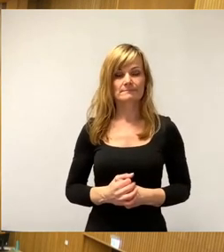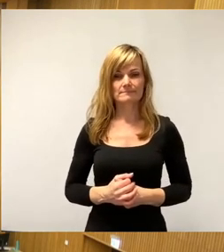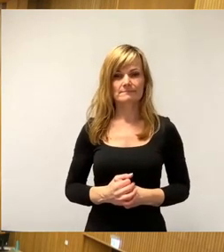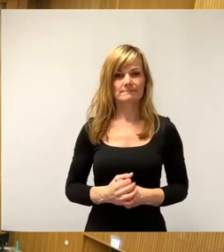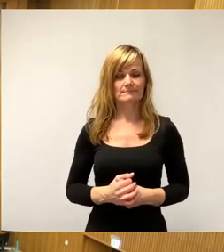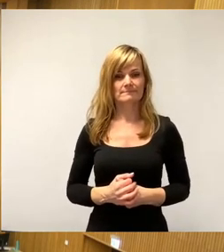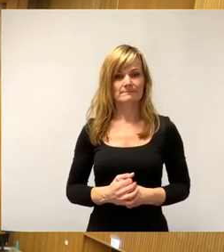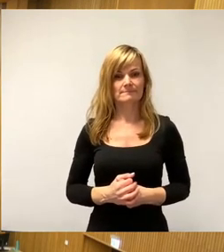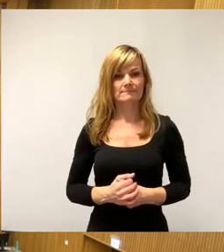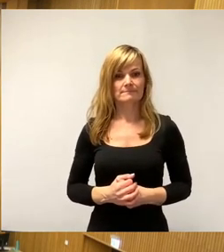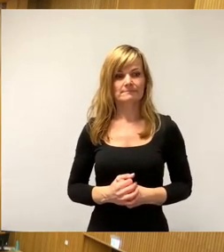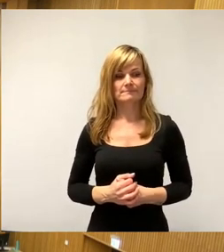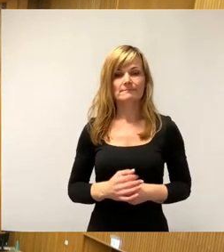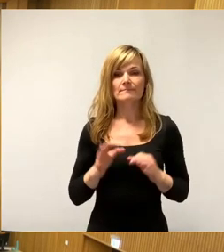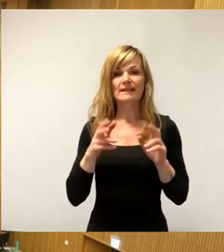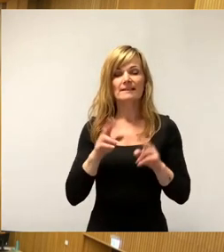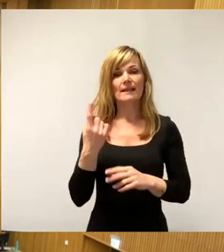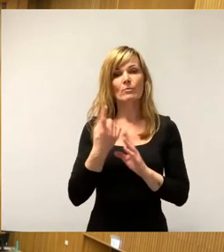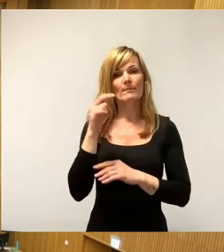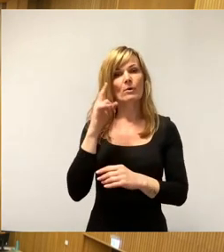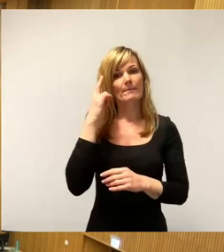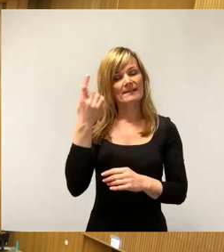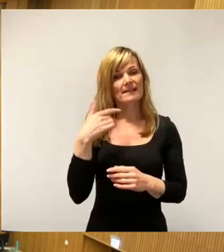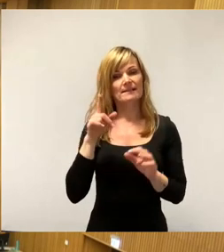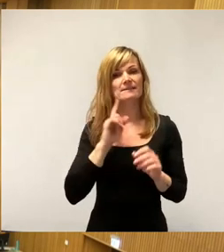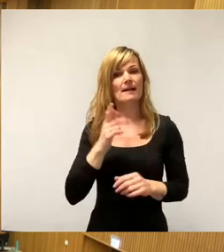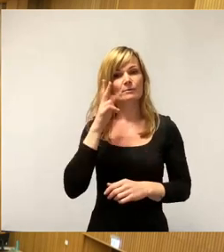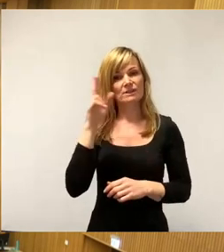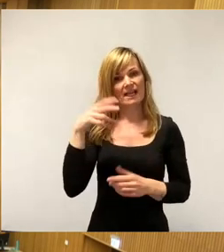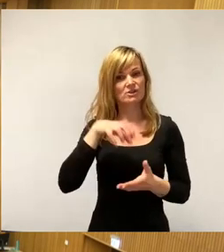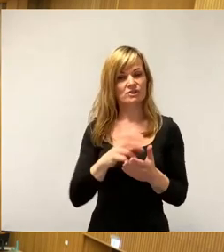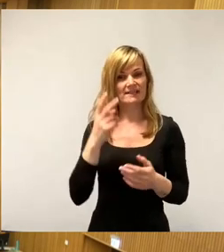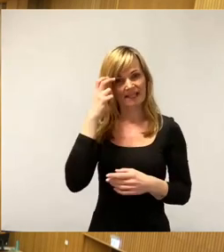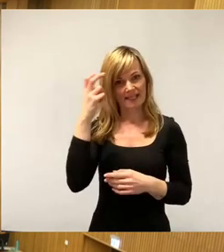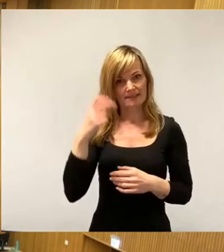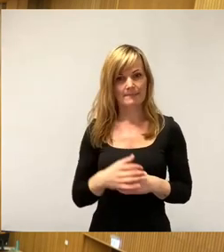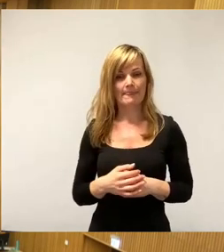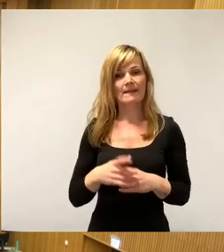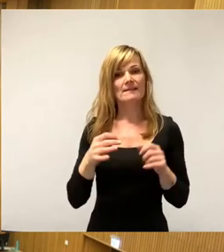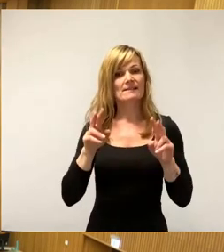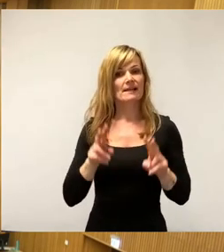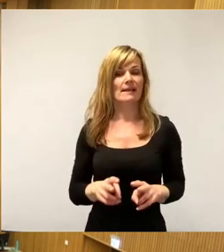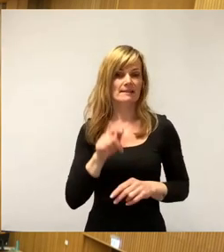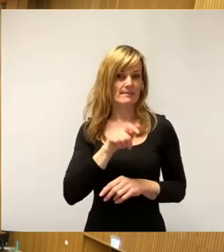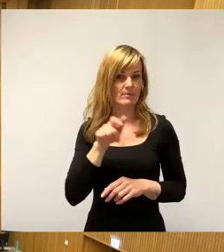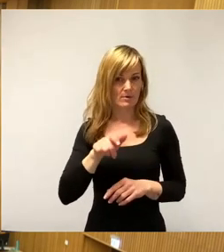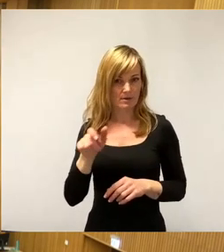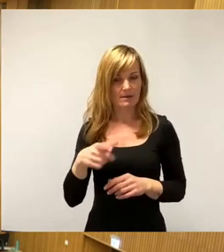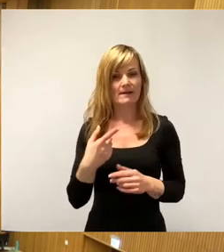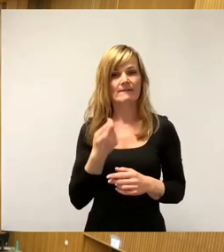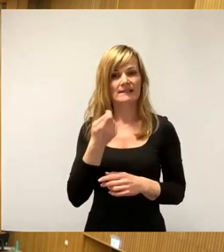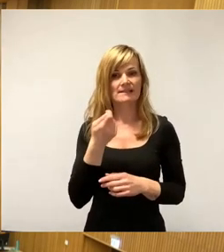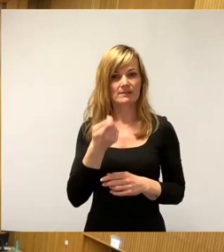Sehr geehrter Herr Oberbürgermeister, sehr geehrte Damen und Herren Stadträte, sehr geehrte Bürger, Finanzierungsvereinbarung,